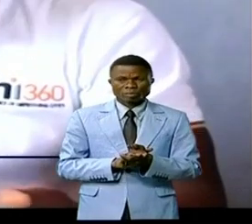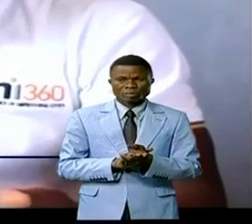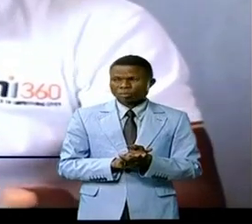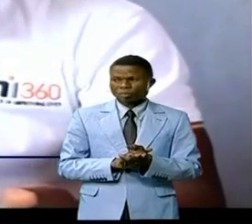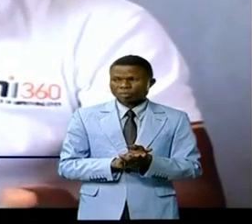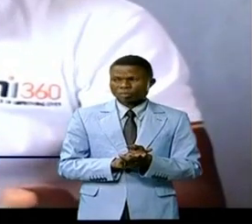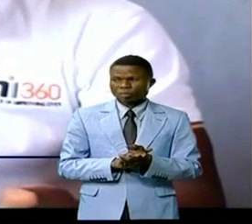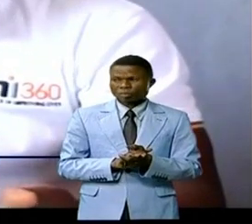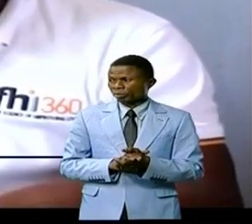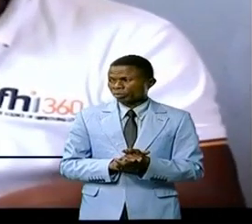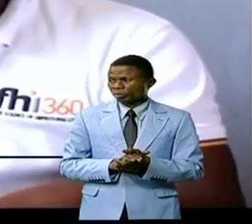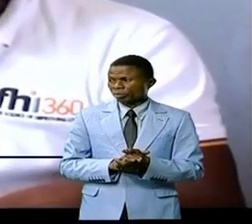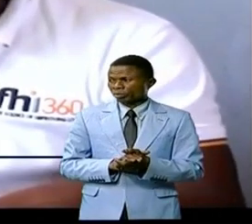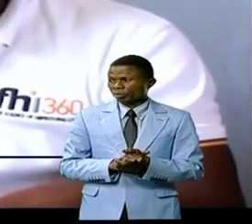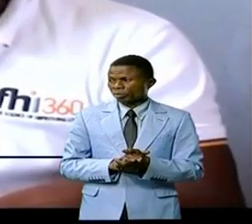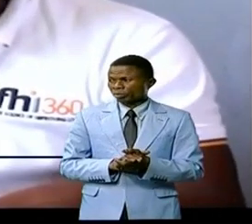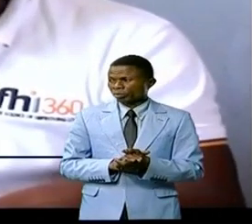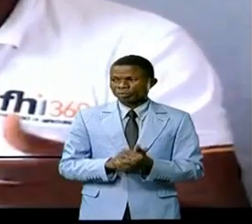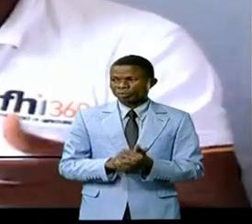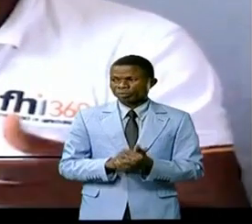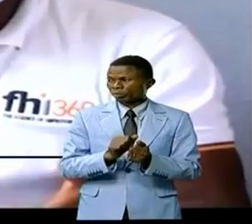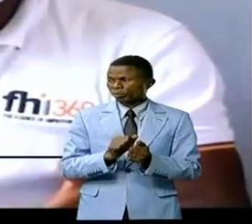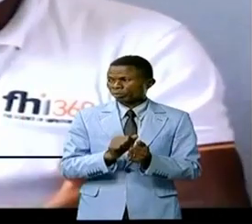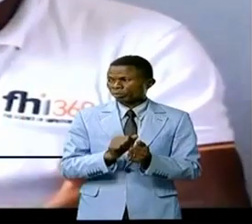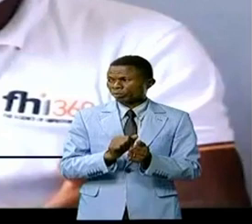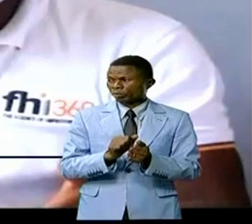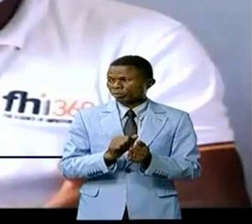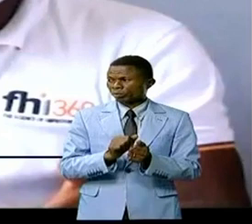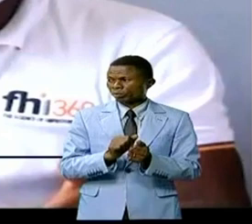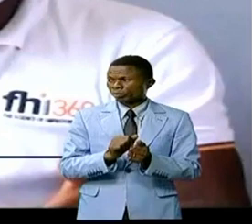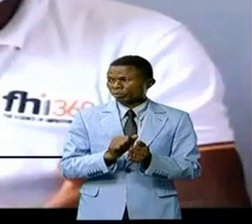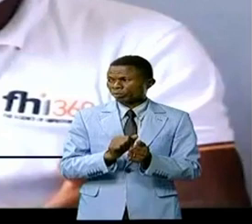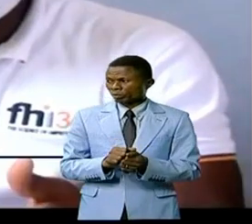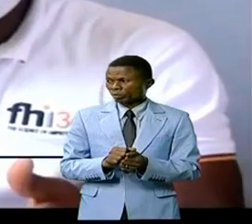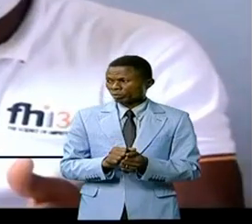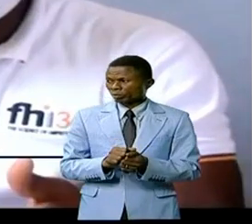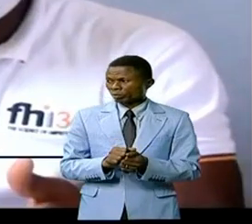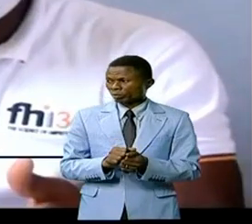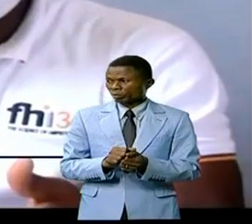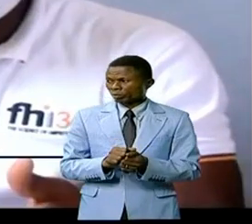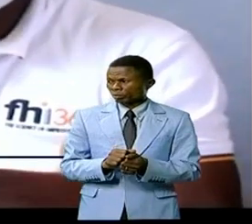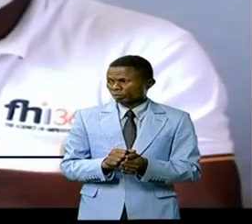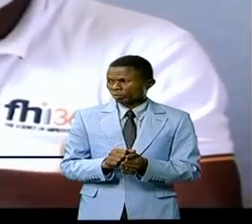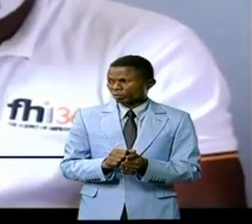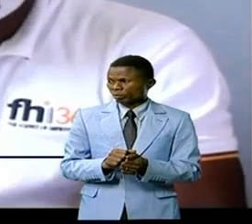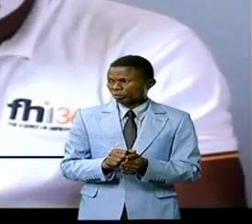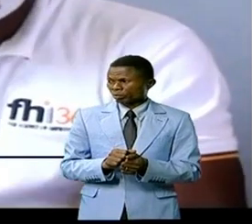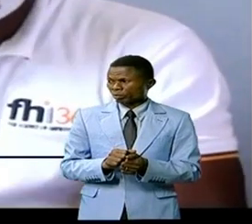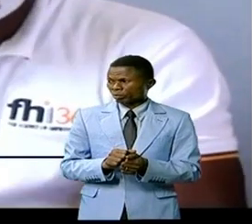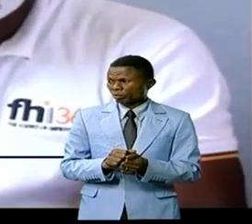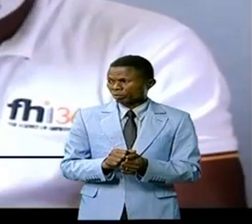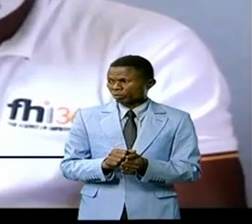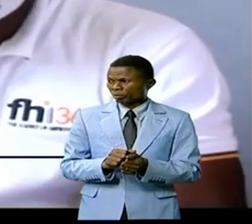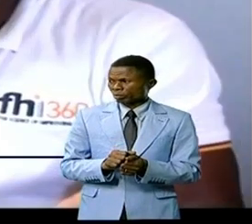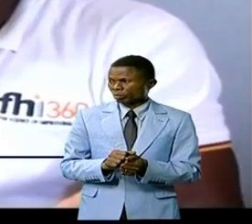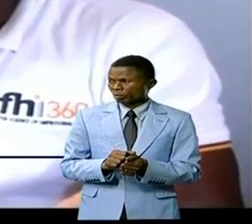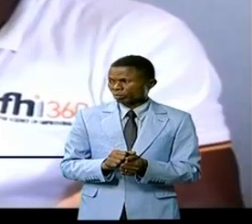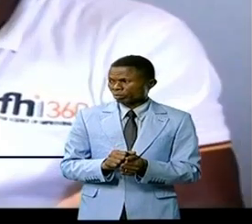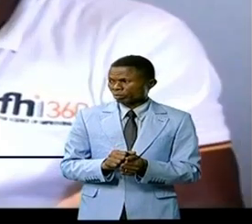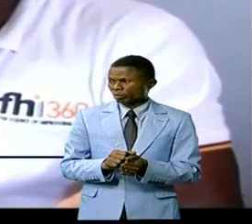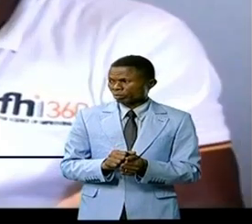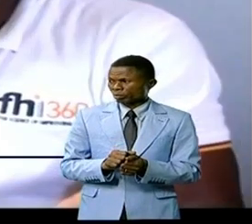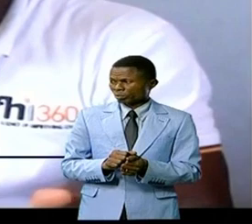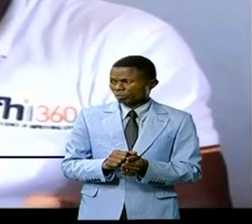difficulté parce que quand les semestrés sont venus ils ont forcé le sable de classe et il y a des pupitres qu'ils ont utilisés comme